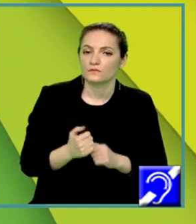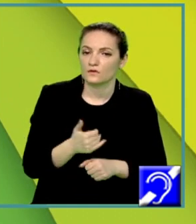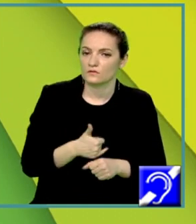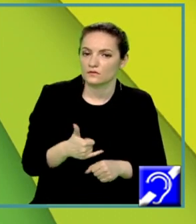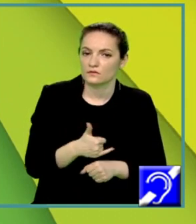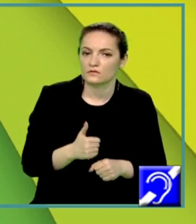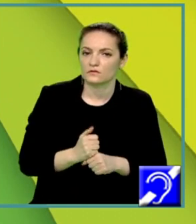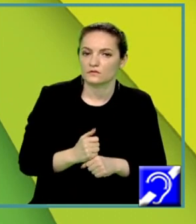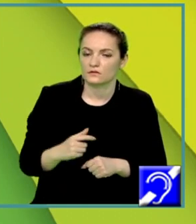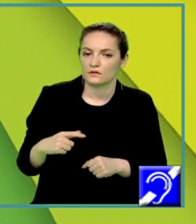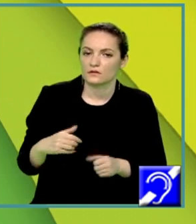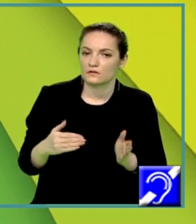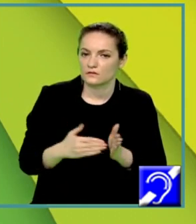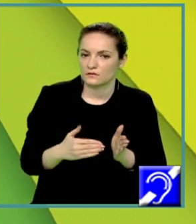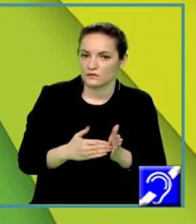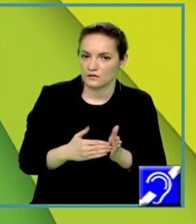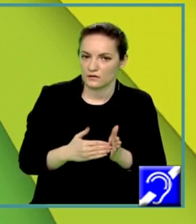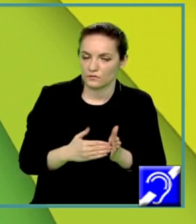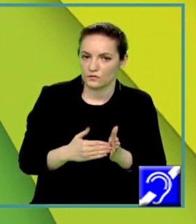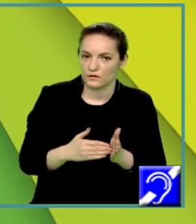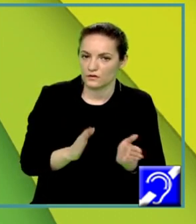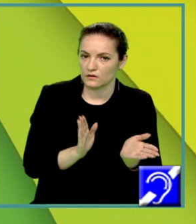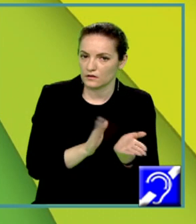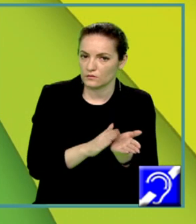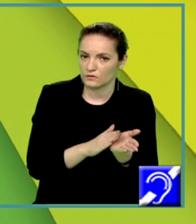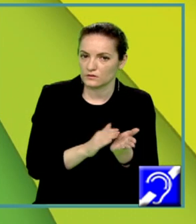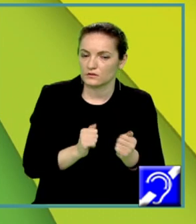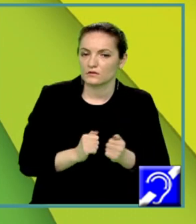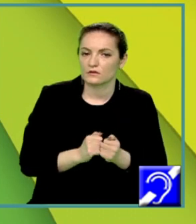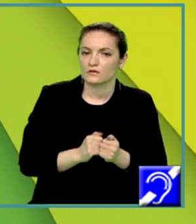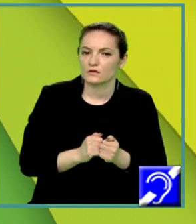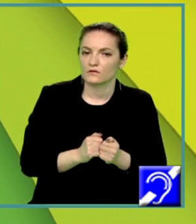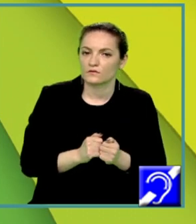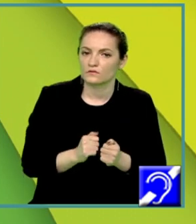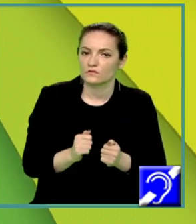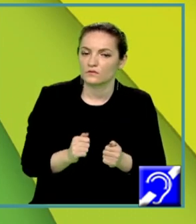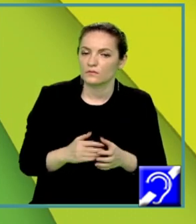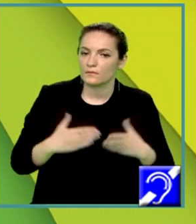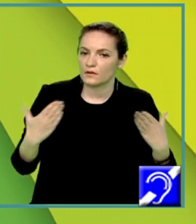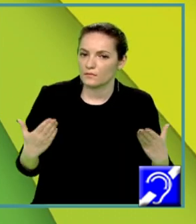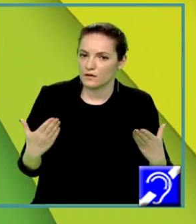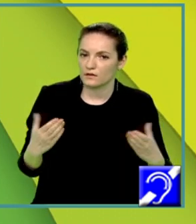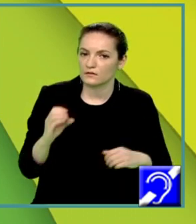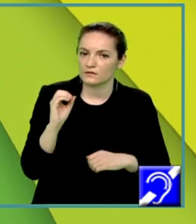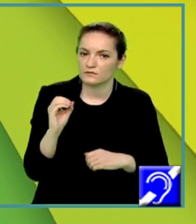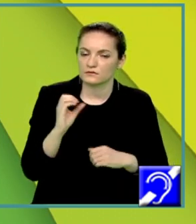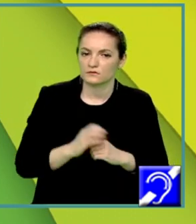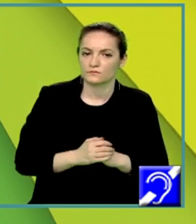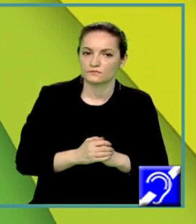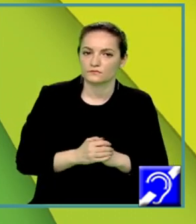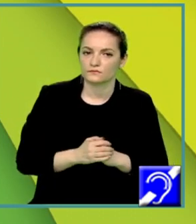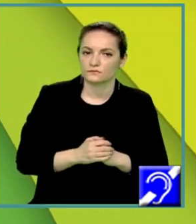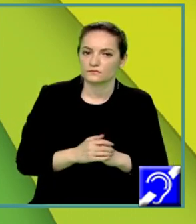observă că este necesar ca argumentul să fie întotdeauna strict mai mare decât 0. Condițiile de